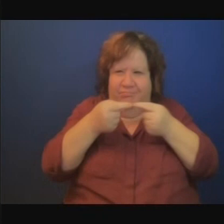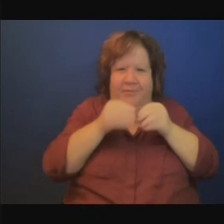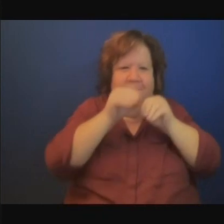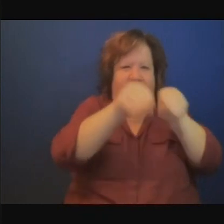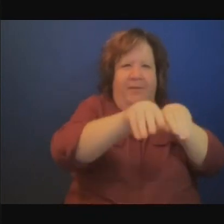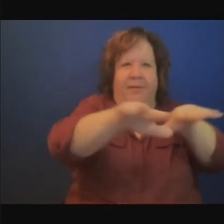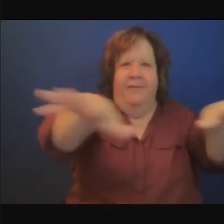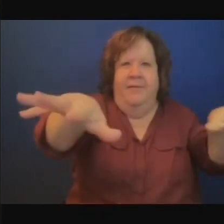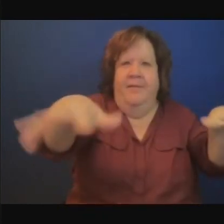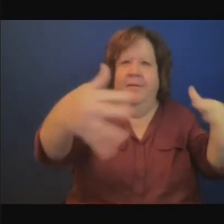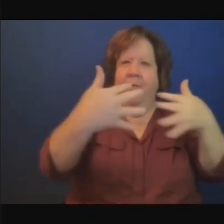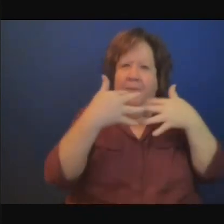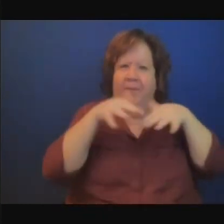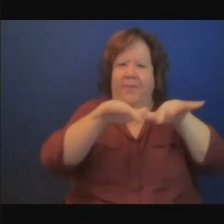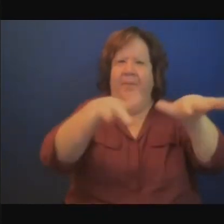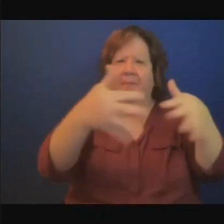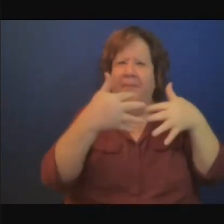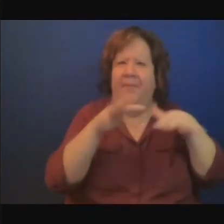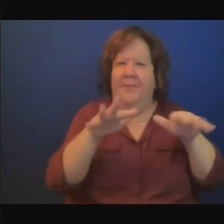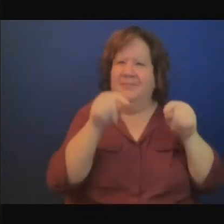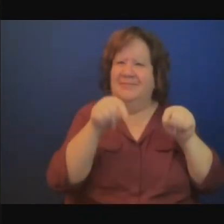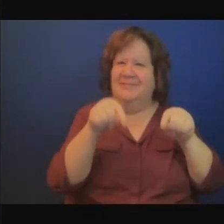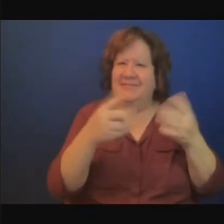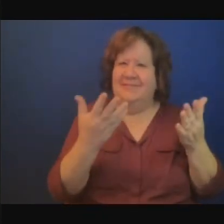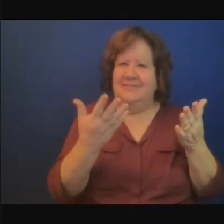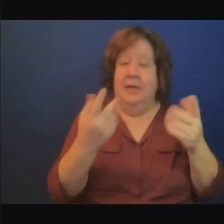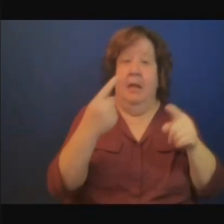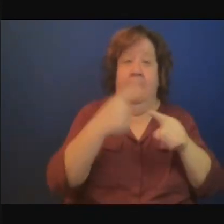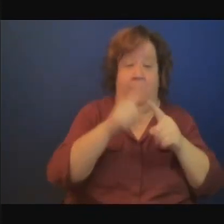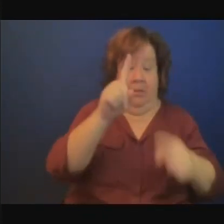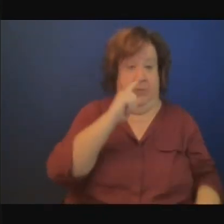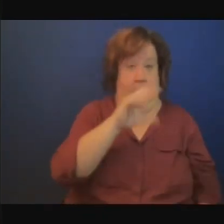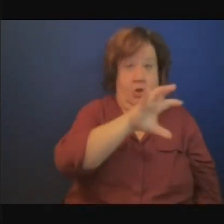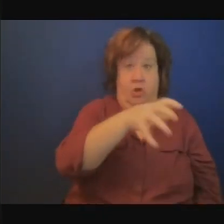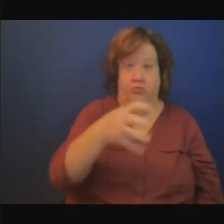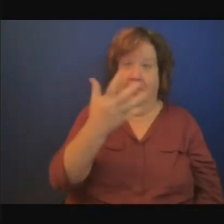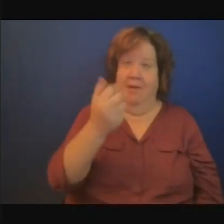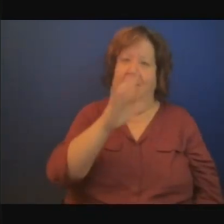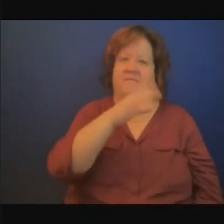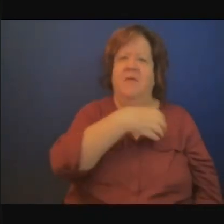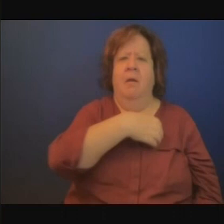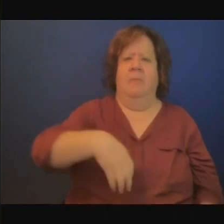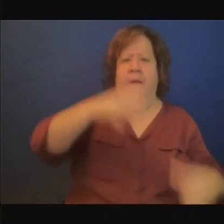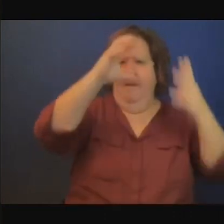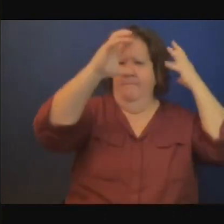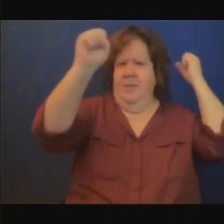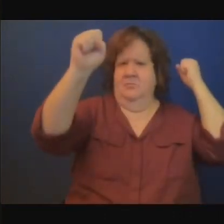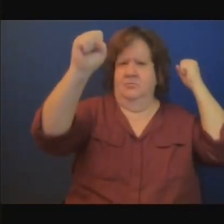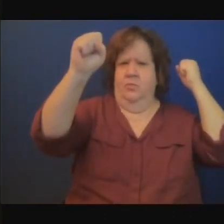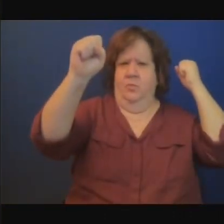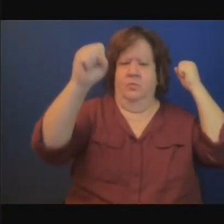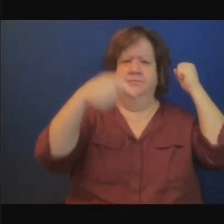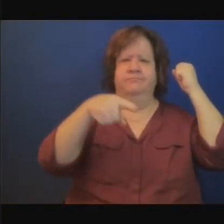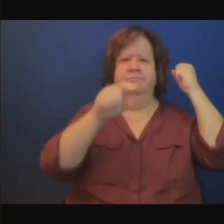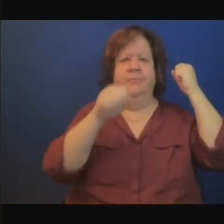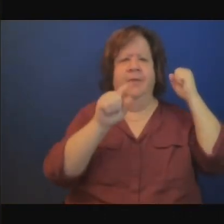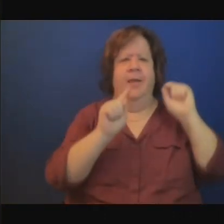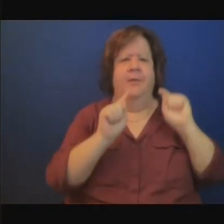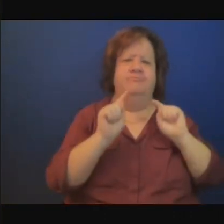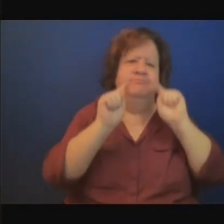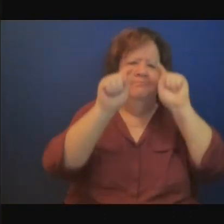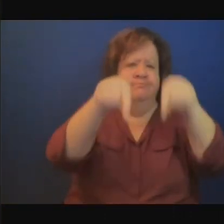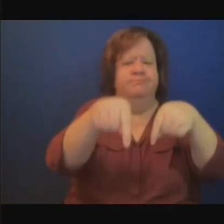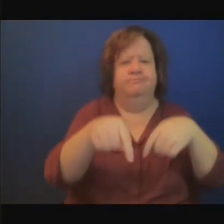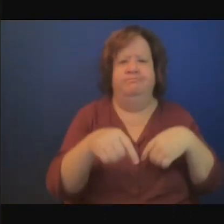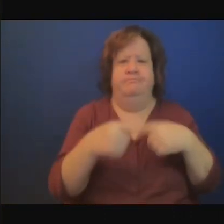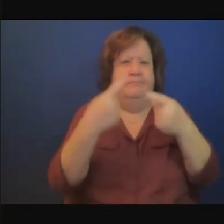prendre part à ces réunions sectorielles qui vous représentent ce sont des personnes que vous payez et leur rôle est de faire en sorte